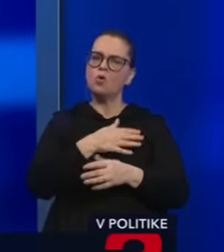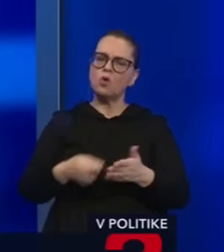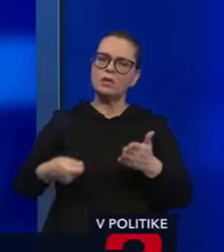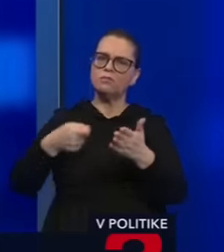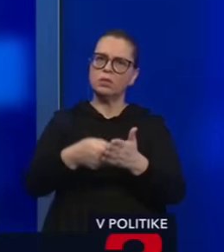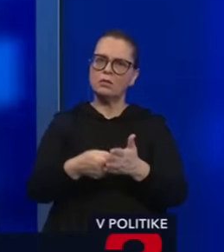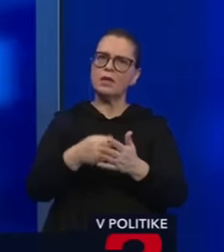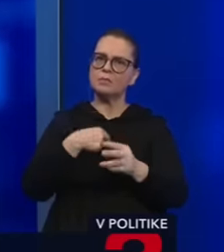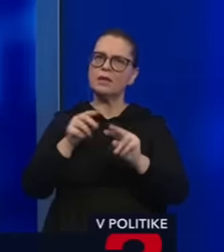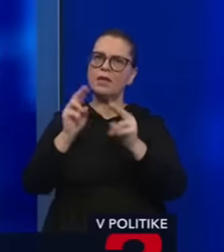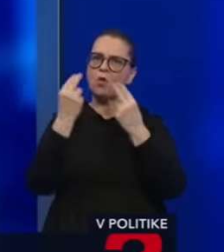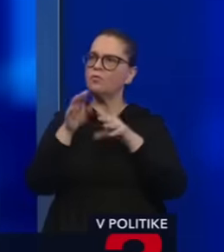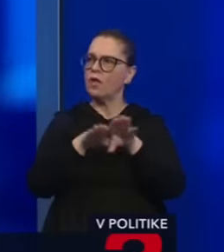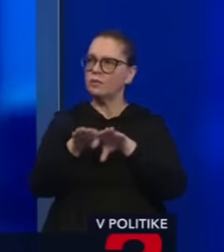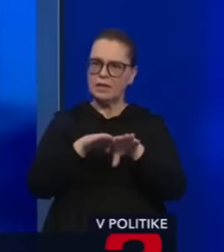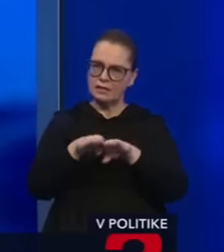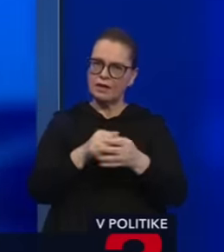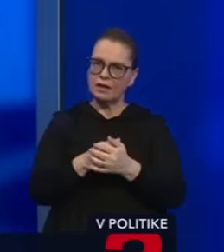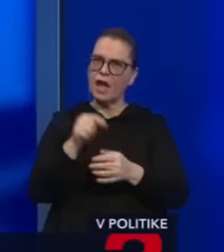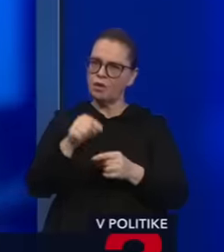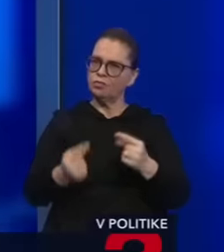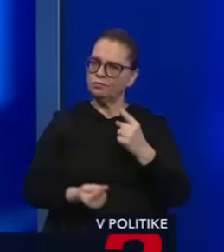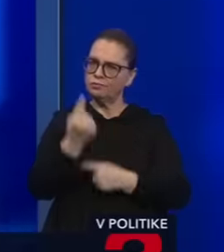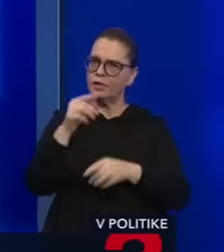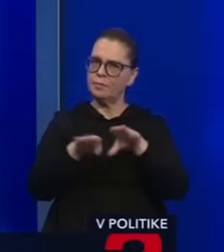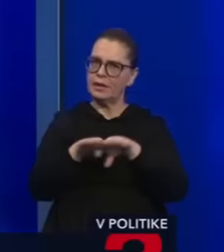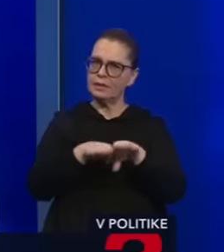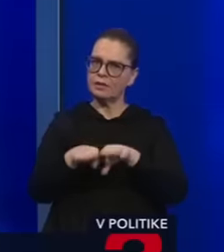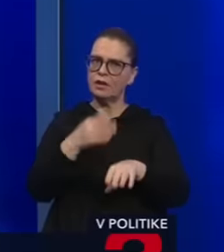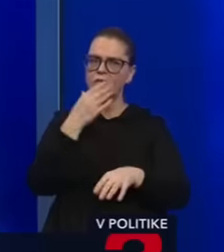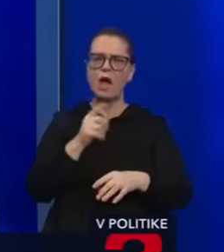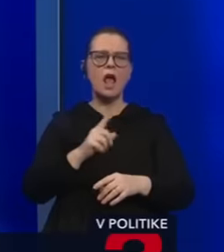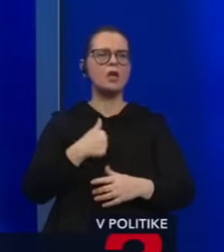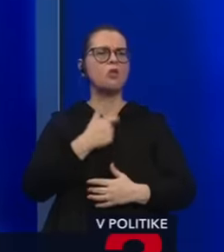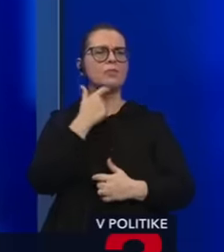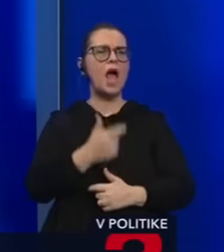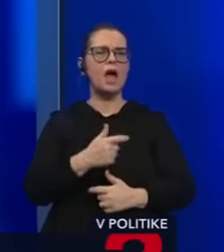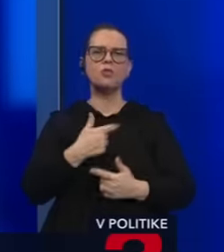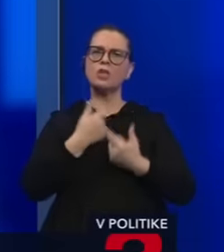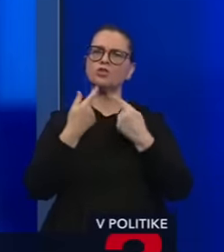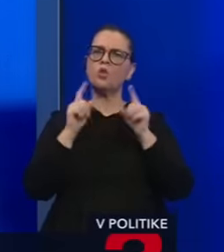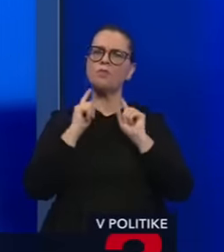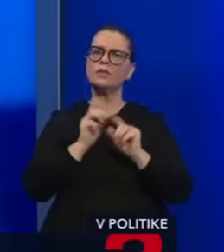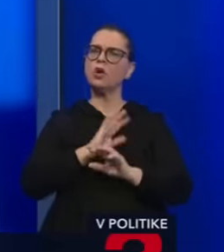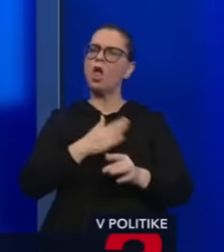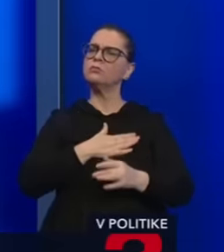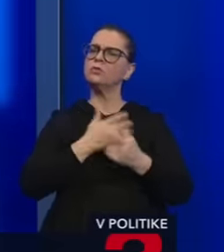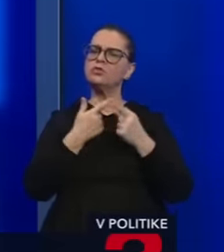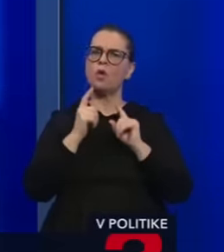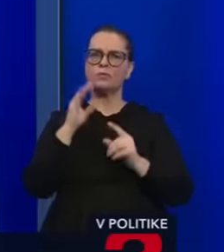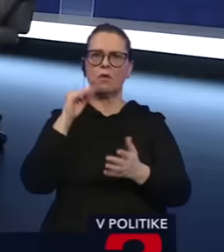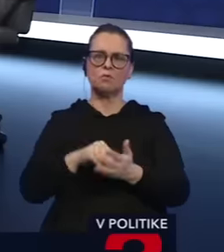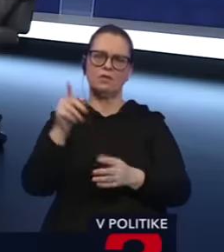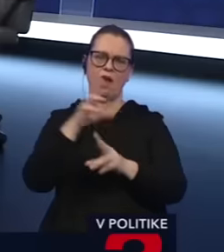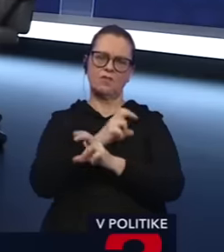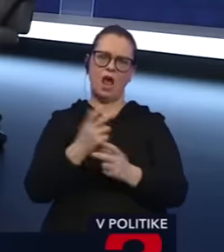a sme za odvolanie ministerky. Už aj tu je ten paradox, že ministerka, ktorá sa tvárja, aká je národná, aká je slovenská a nič iné len slovenské, býva v